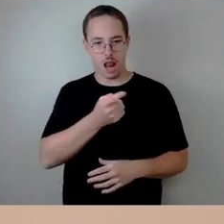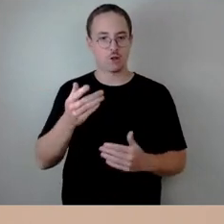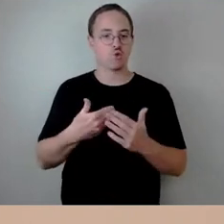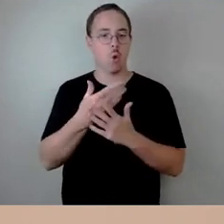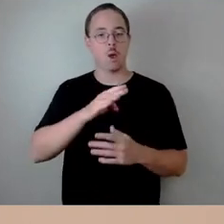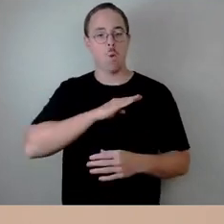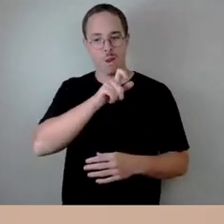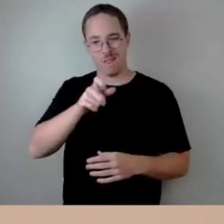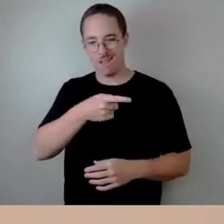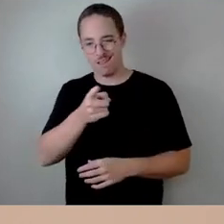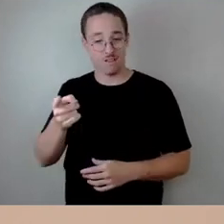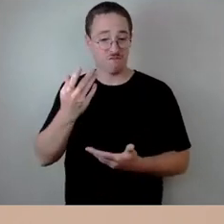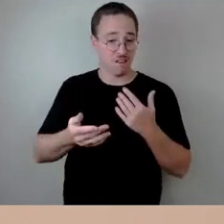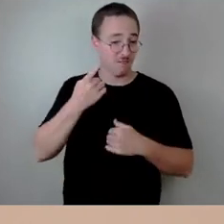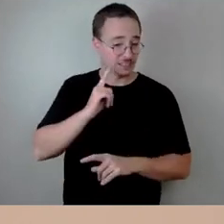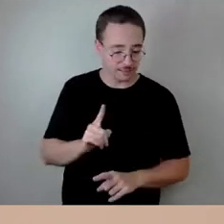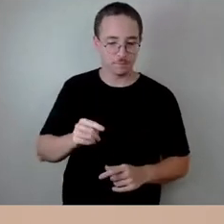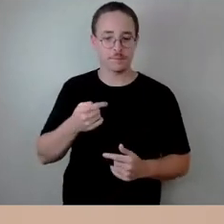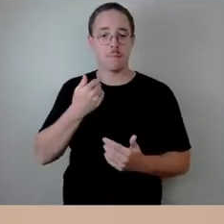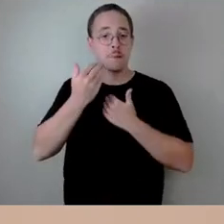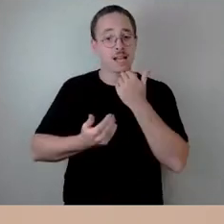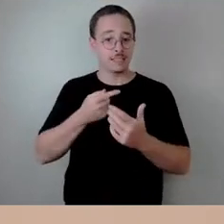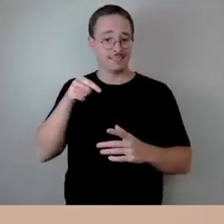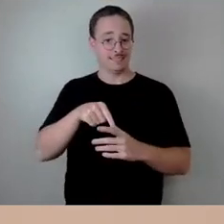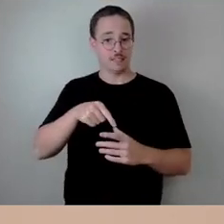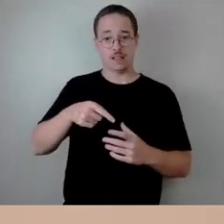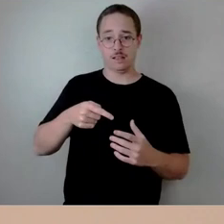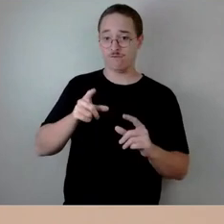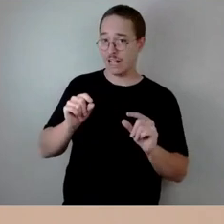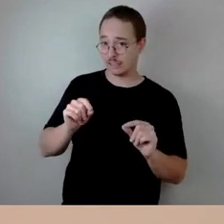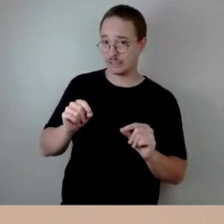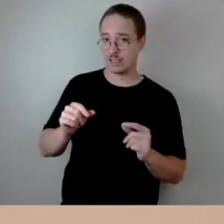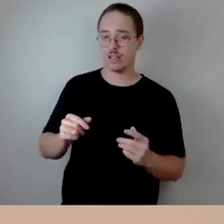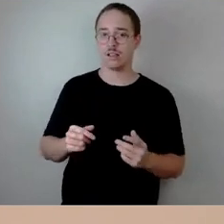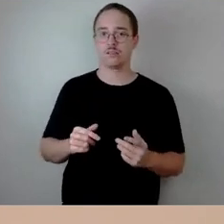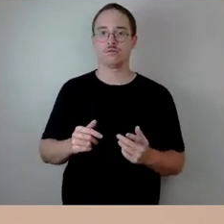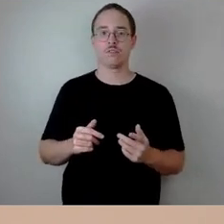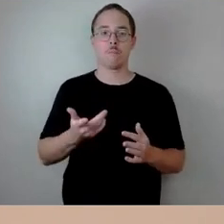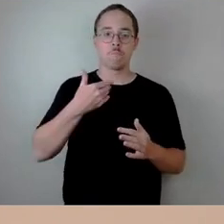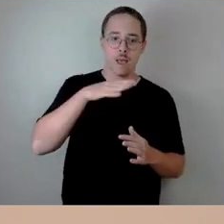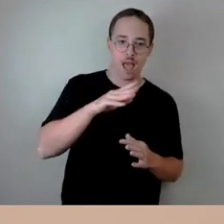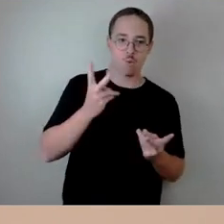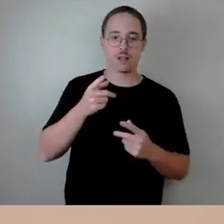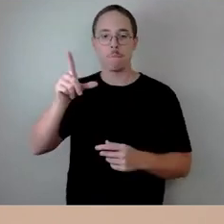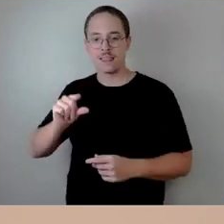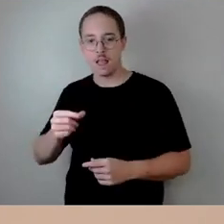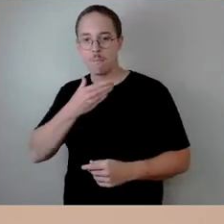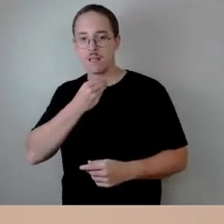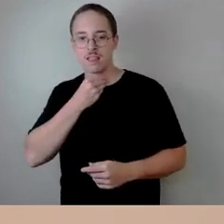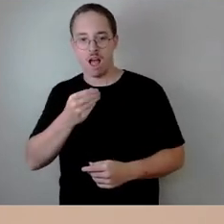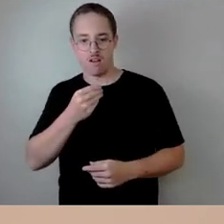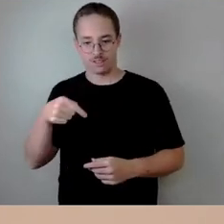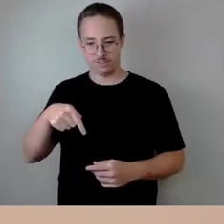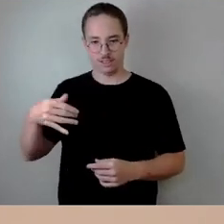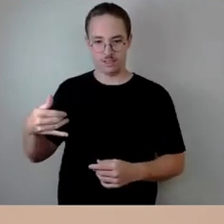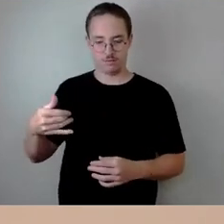der im Grunde genommen abrechnet, was an mehr oder minder Bedarfen im Laufe des Jahres zu veranschlagen